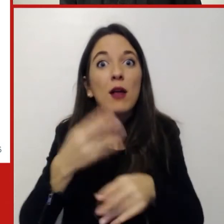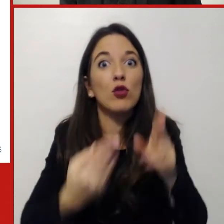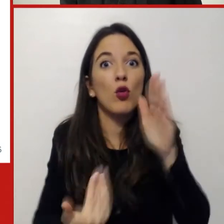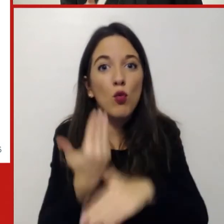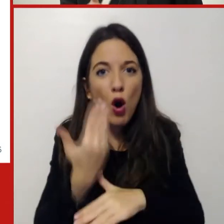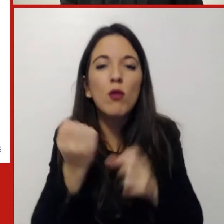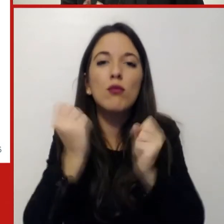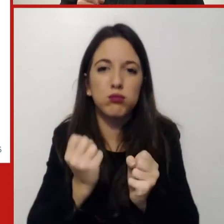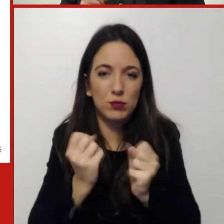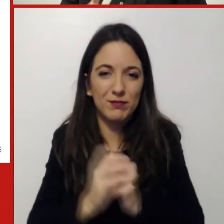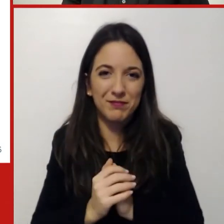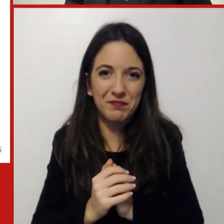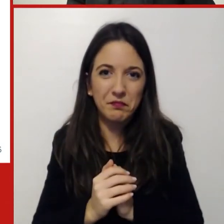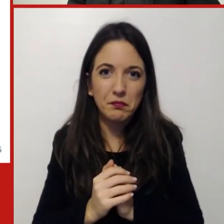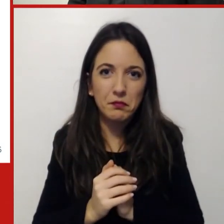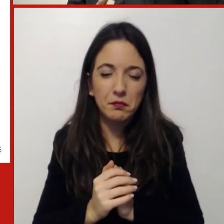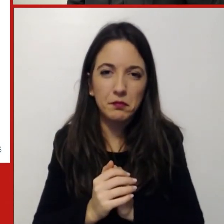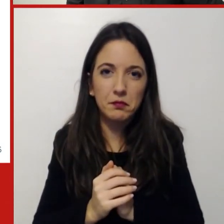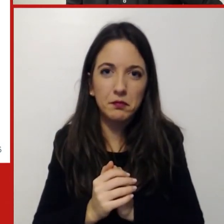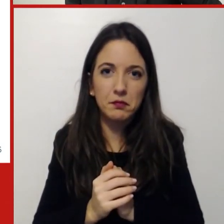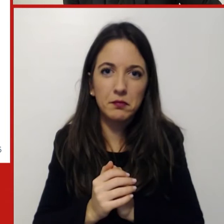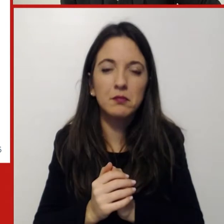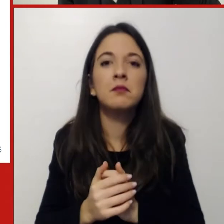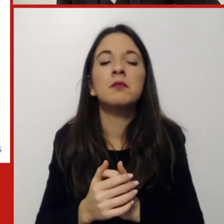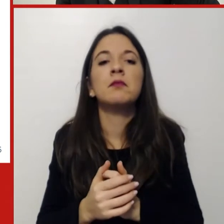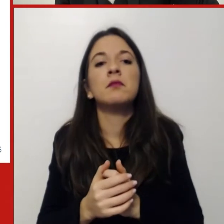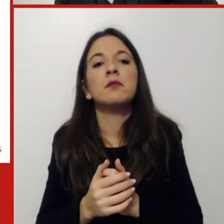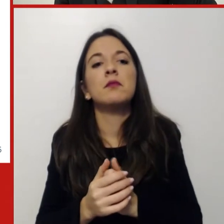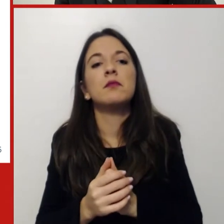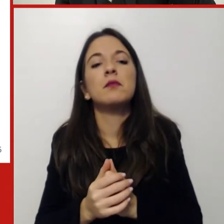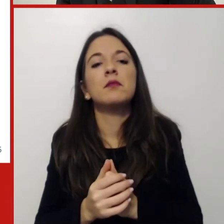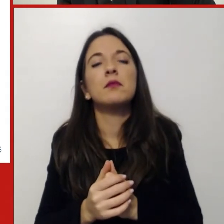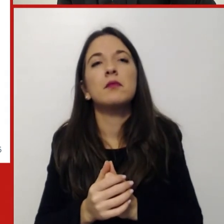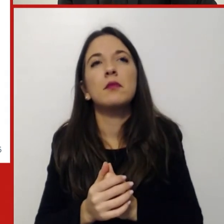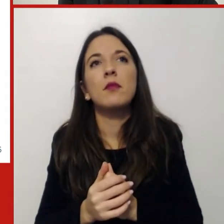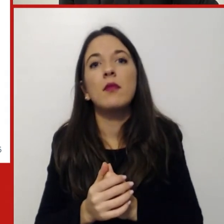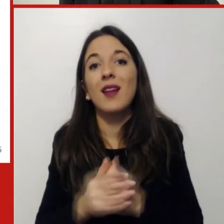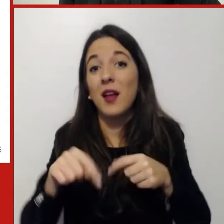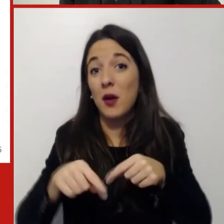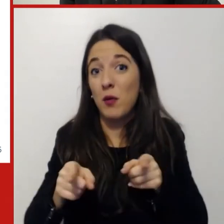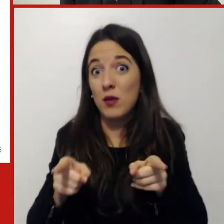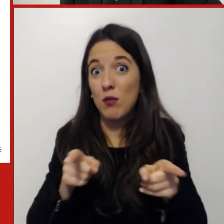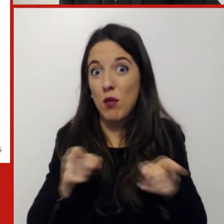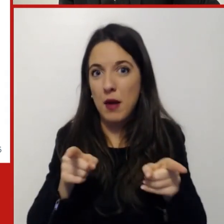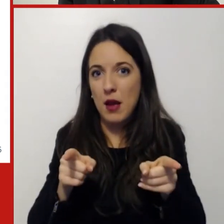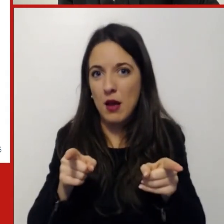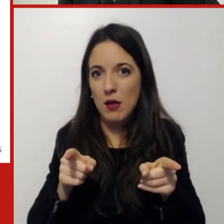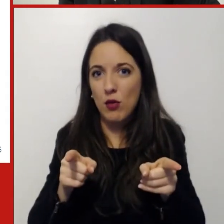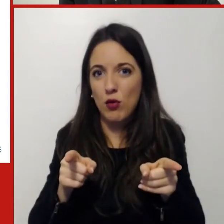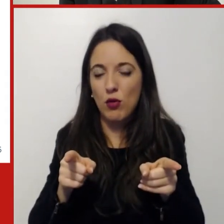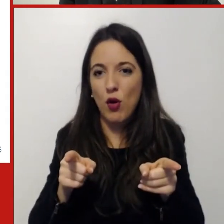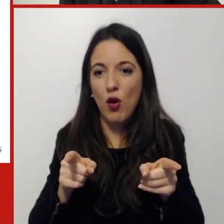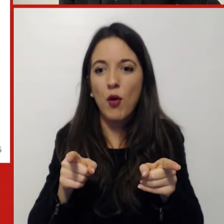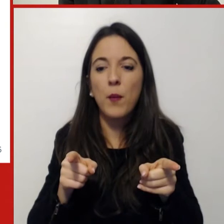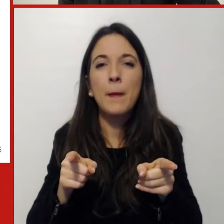Ecco, sarà importantissimo anche, in questo momento è fondamentale, in questo esercizio di apprendimento e